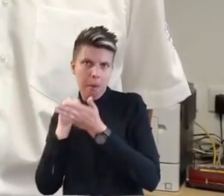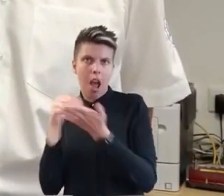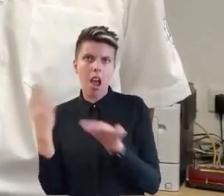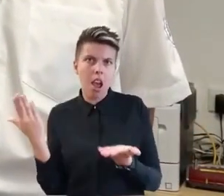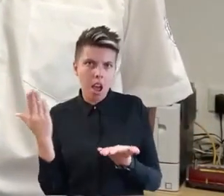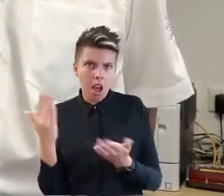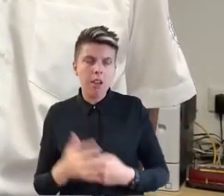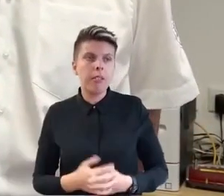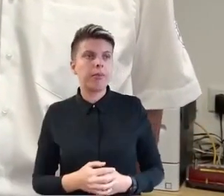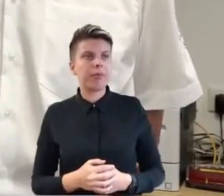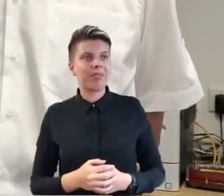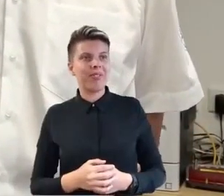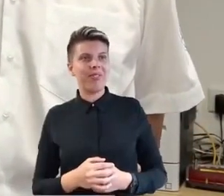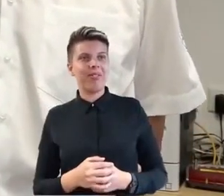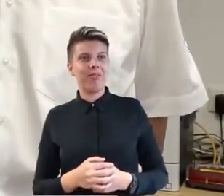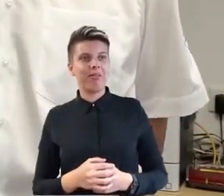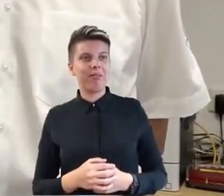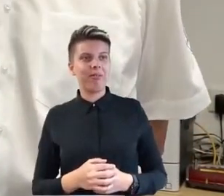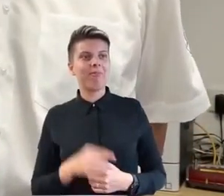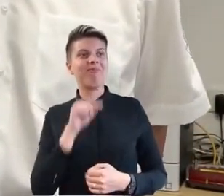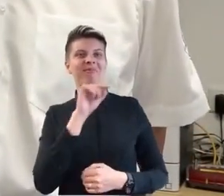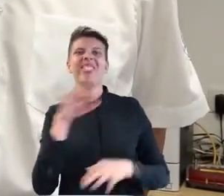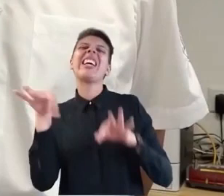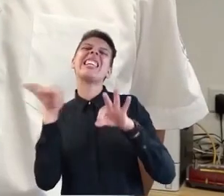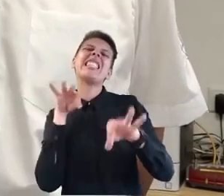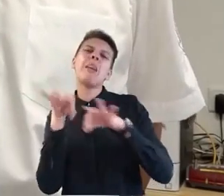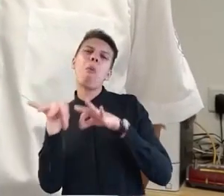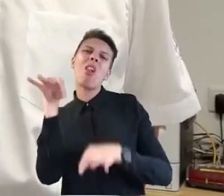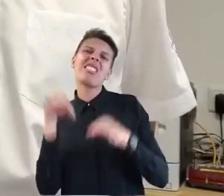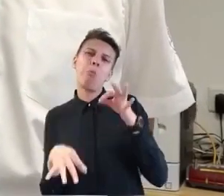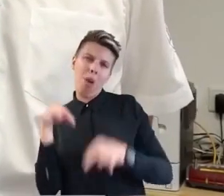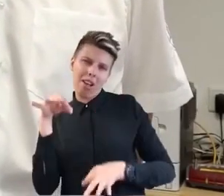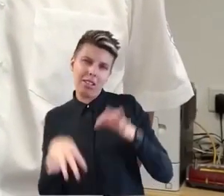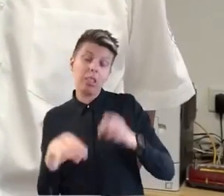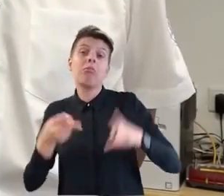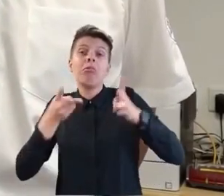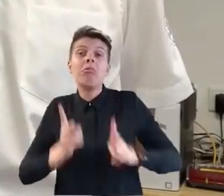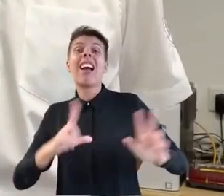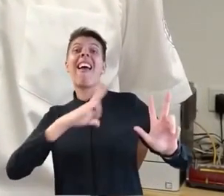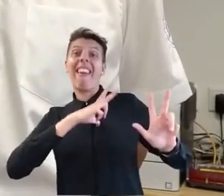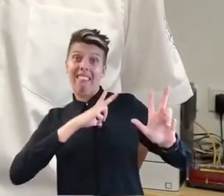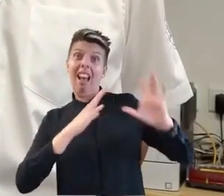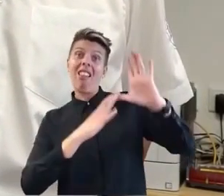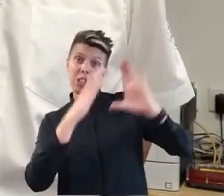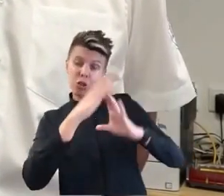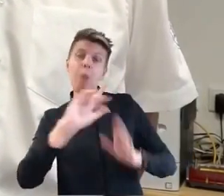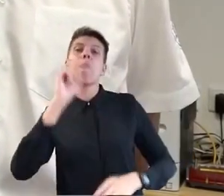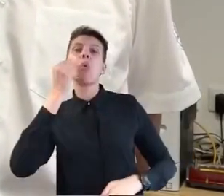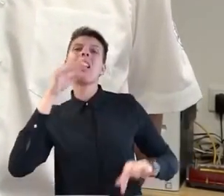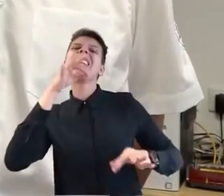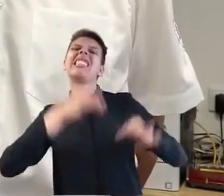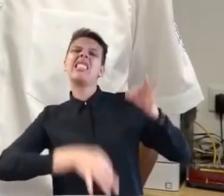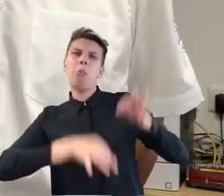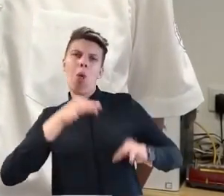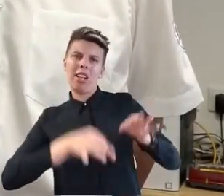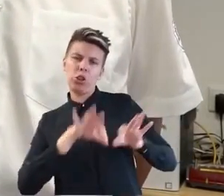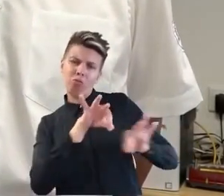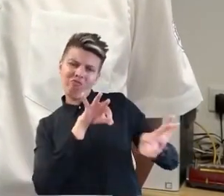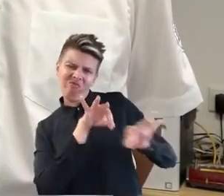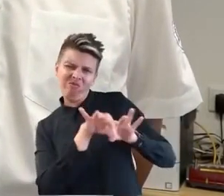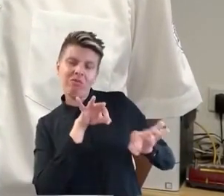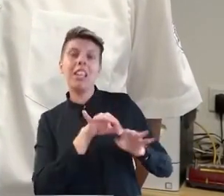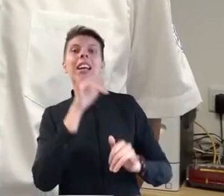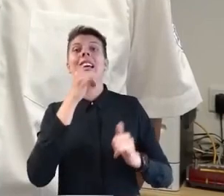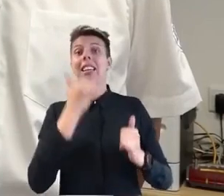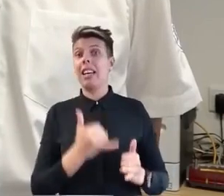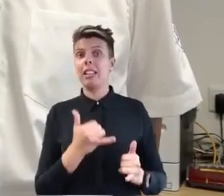eine Simulation, ja, aber ein reales System, wo wir nur den letzten Schritt einer